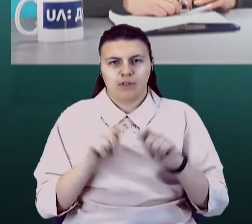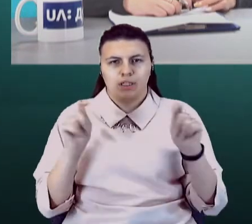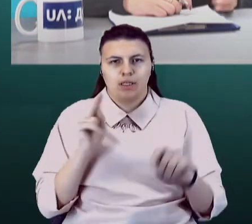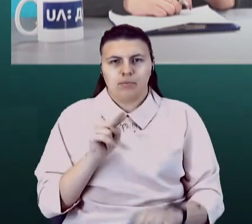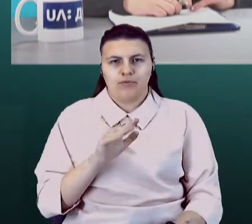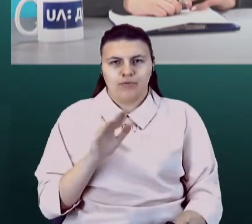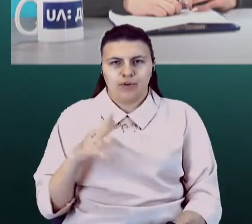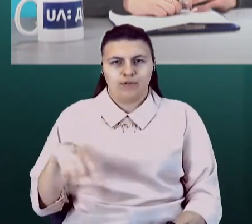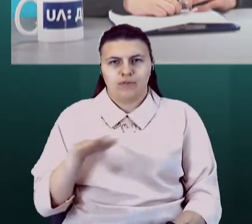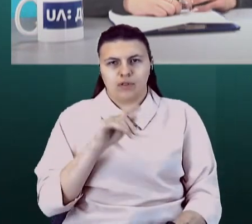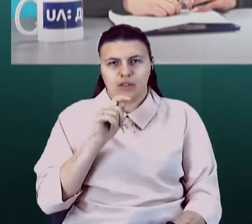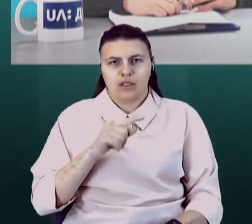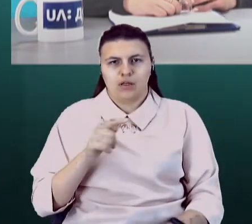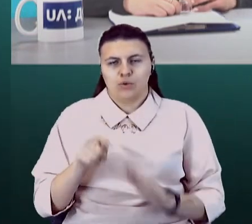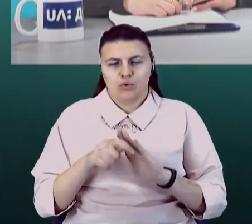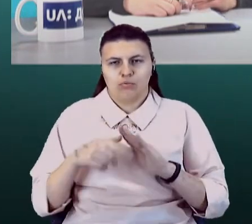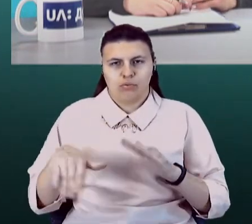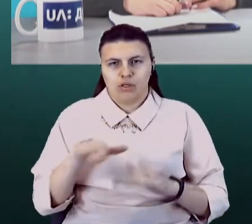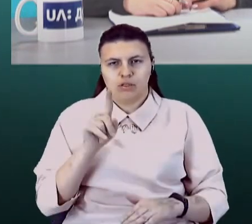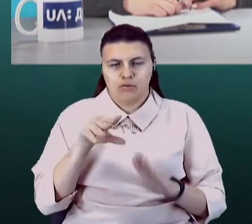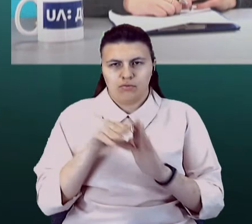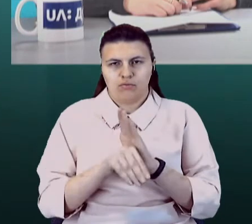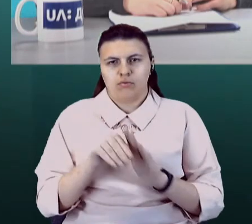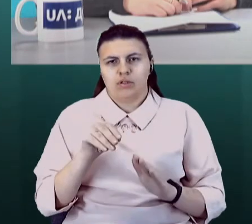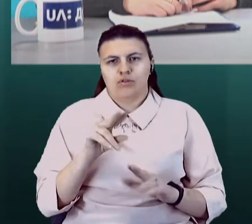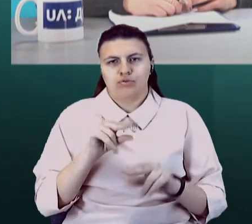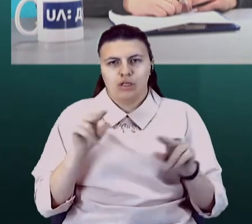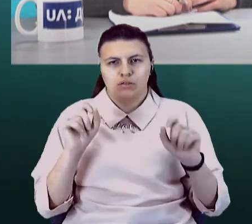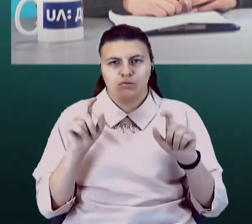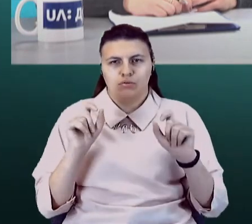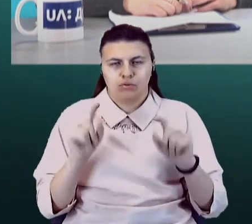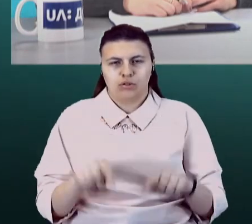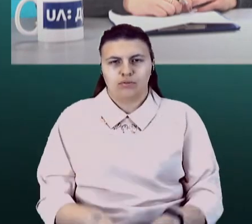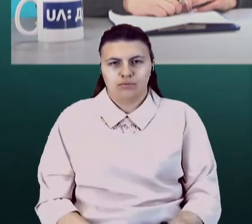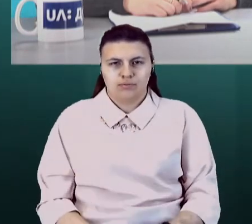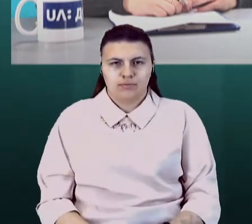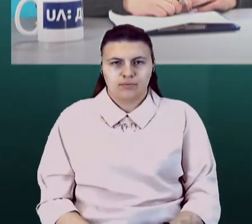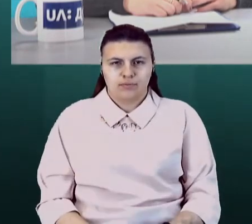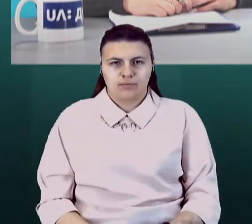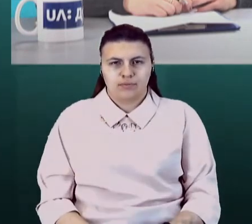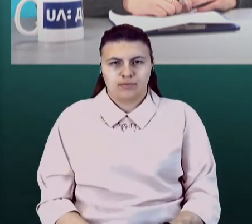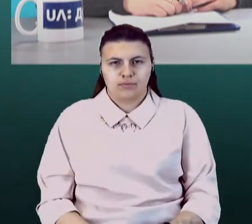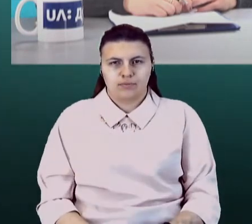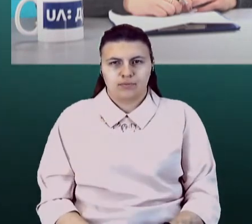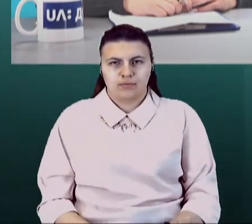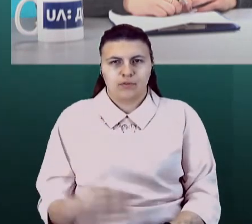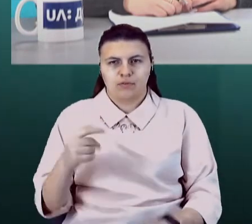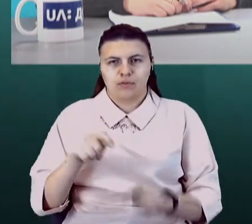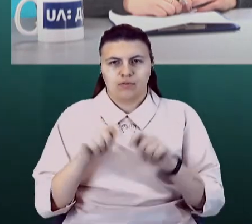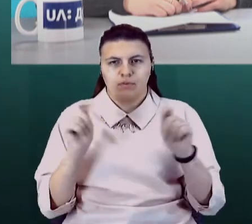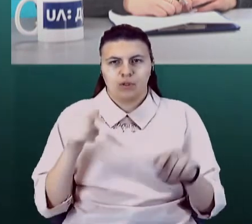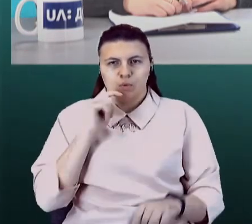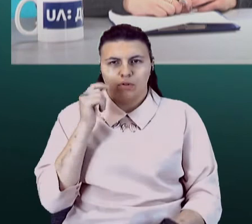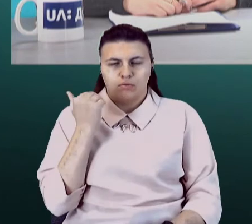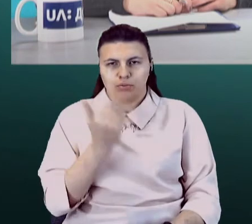Донбасі? Зокрема, також це КПВВ «Щастя» та «Золоте». Вони відкриті з українського боку,